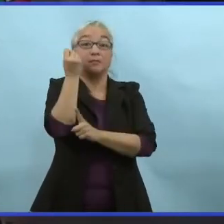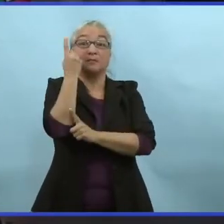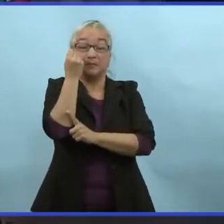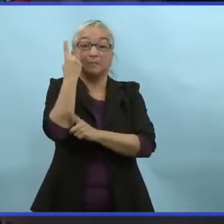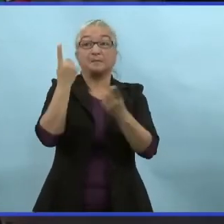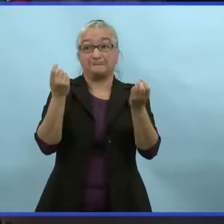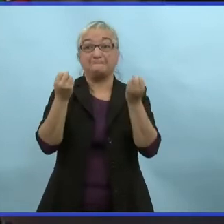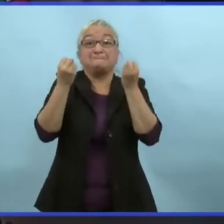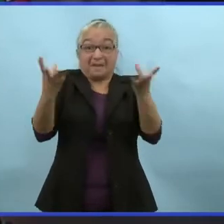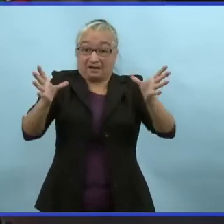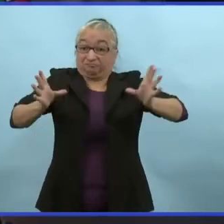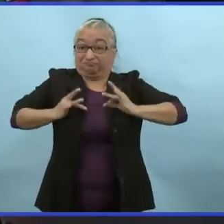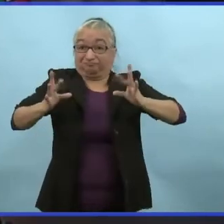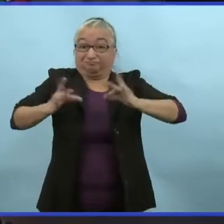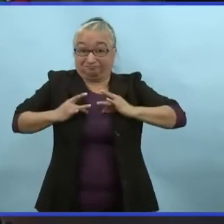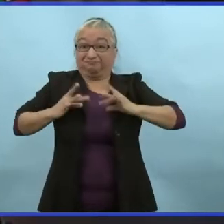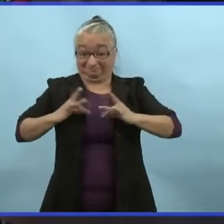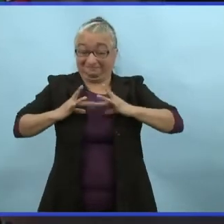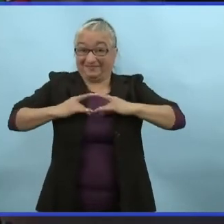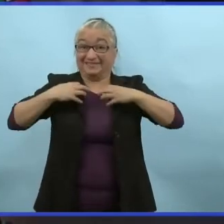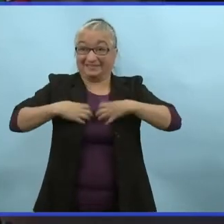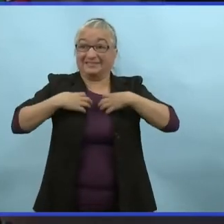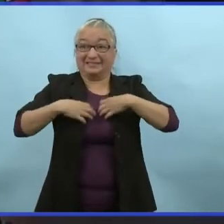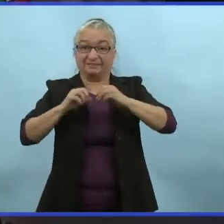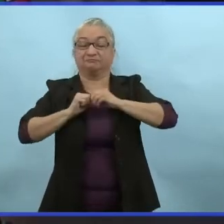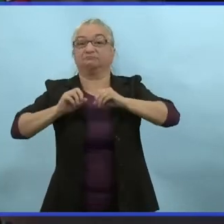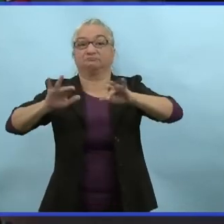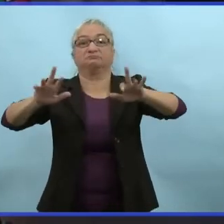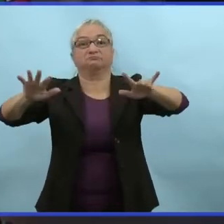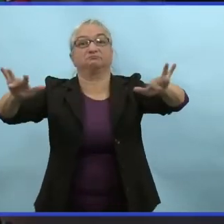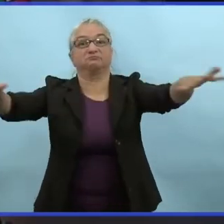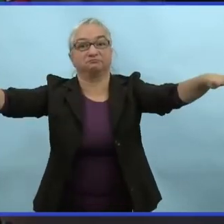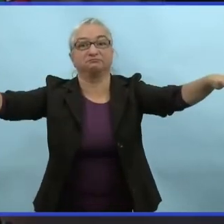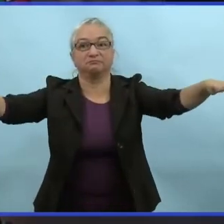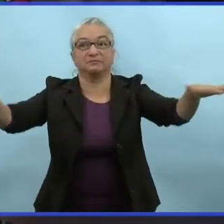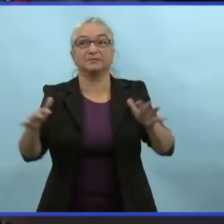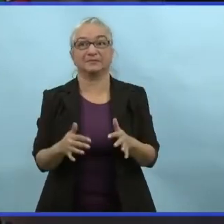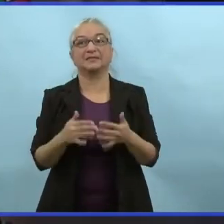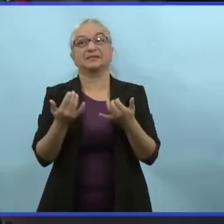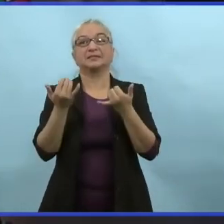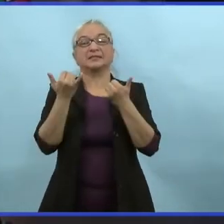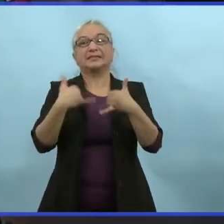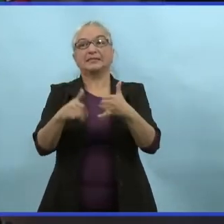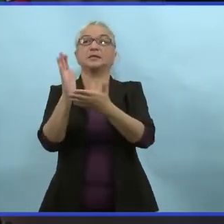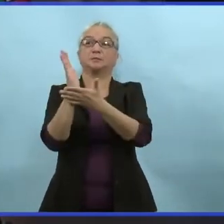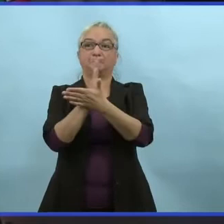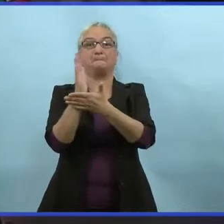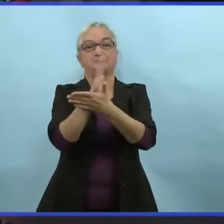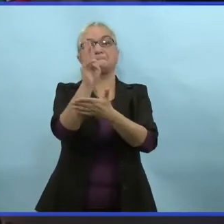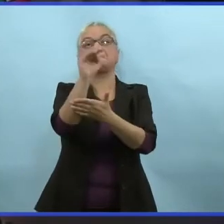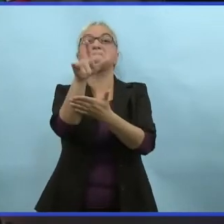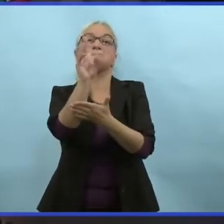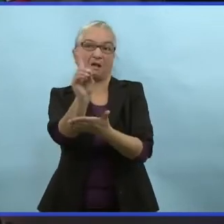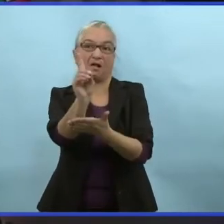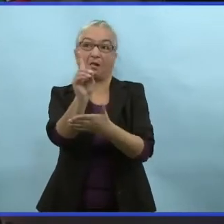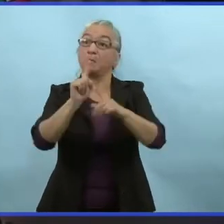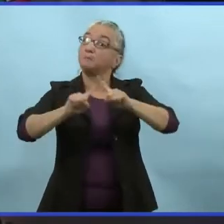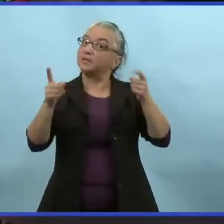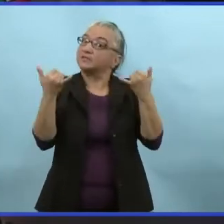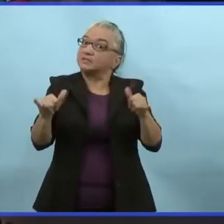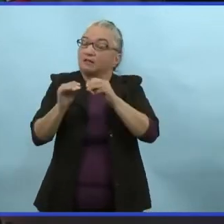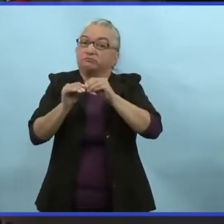Mais on voit des virus respiratoires non-Covid. Pour la plupart, ne sont pas trop graves, mais il y a des rapports